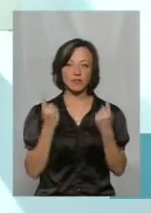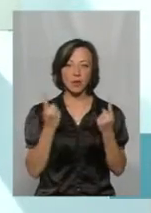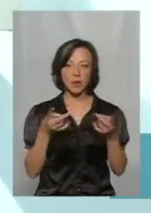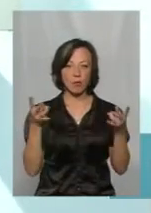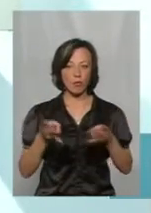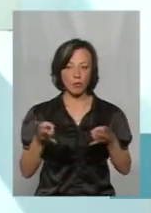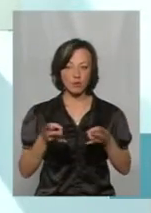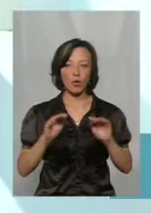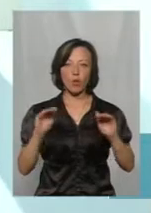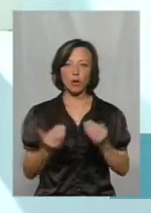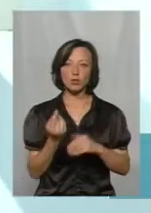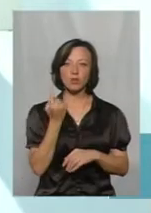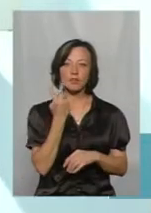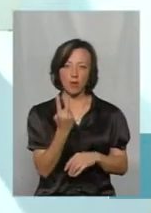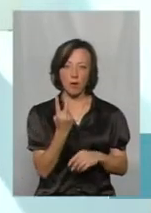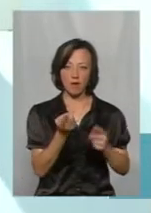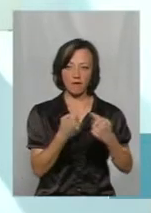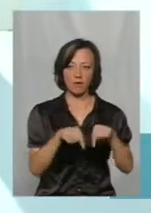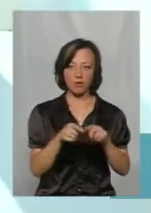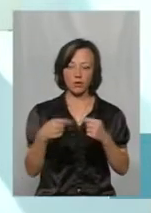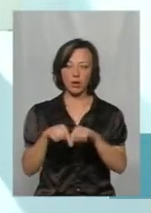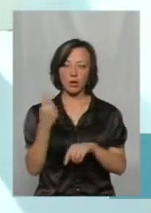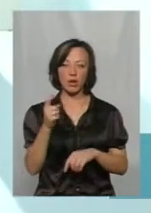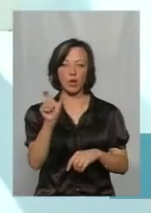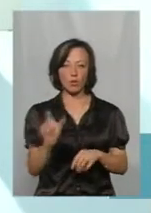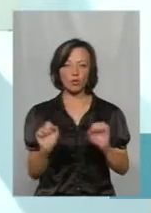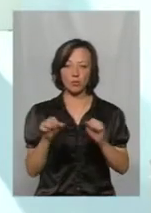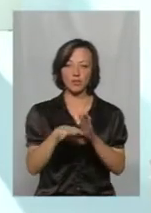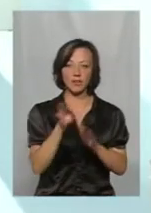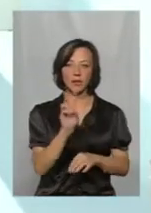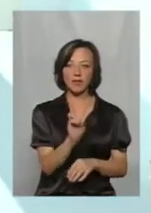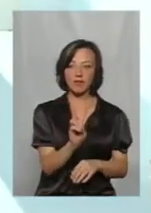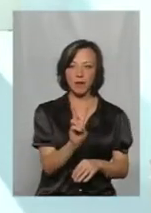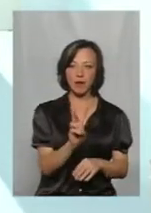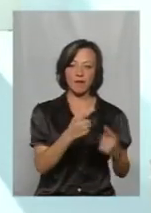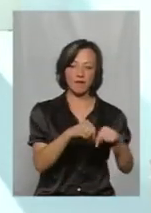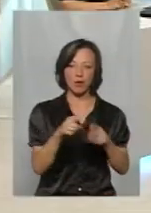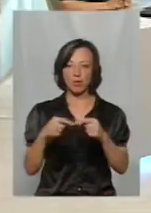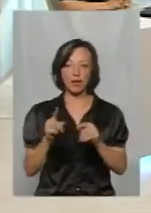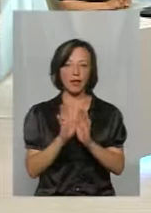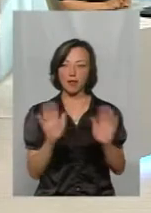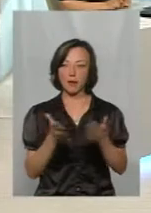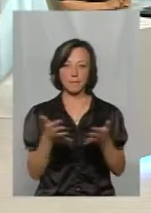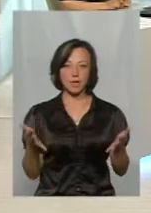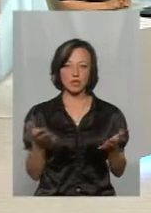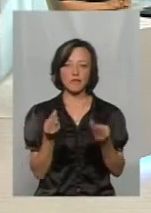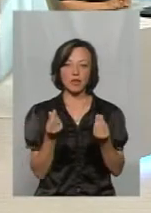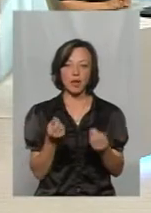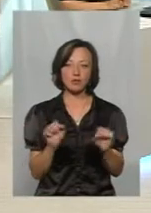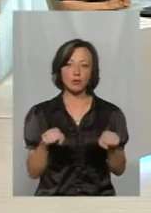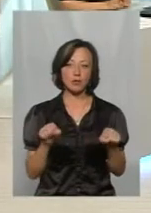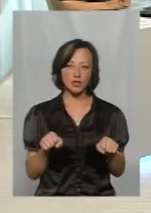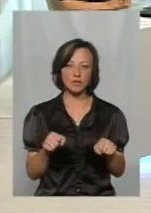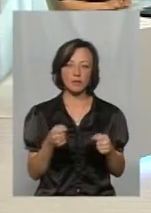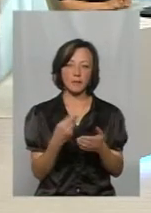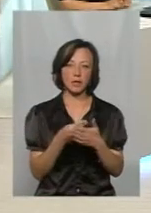попитом, ми обмежуємося лише двома факультетами. Тобто одна людина може вибрати якихось два факультети, і не більше. Тому що і фінансові можливості, і